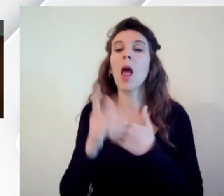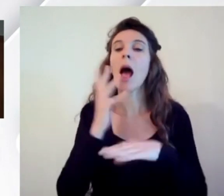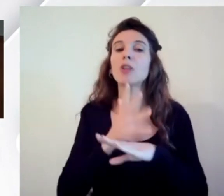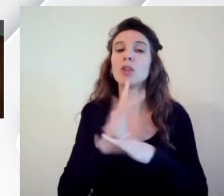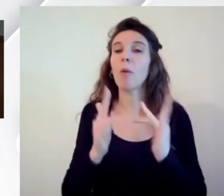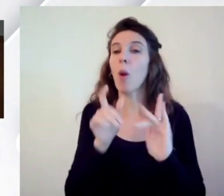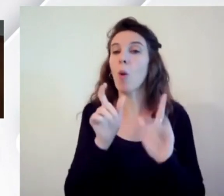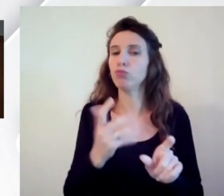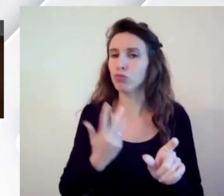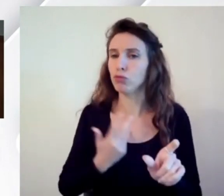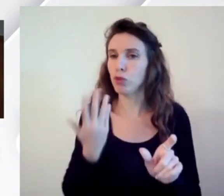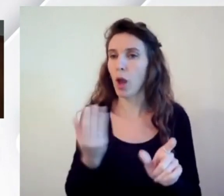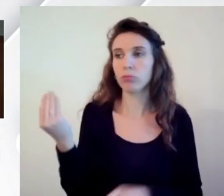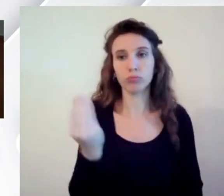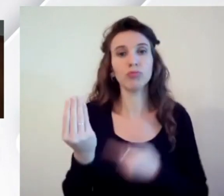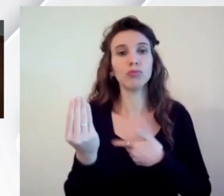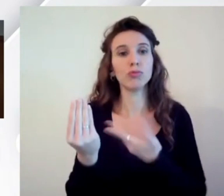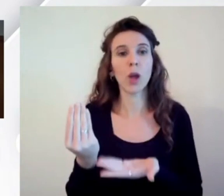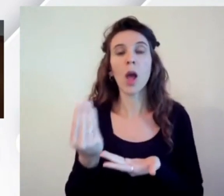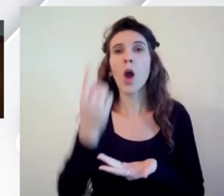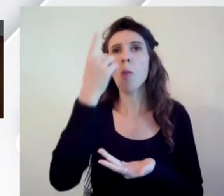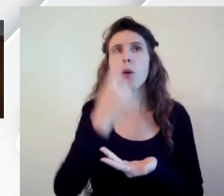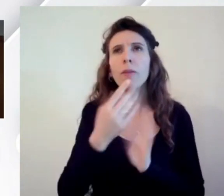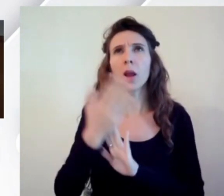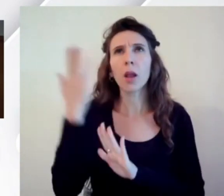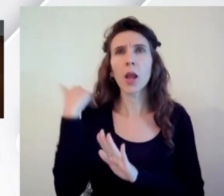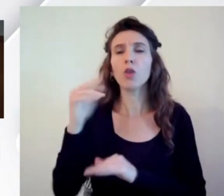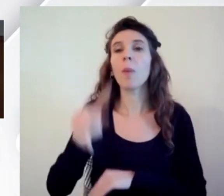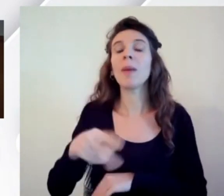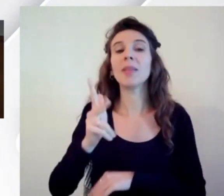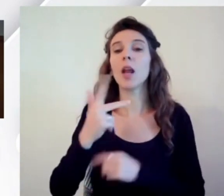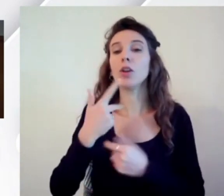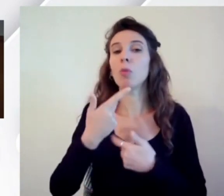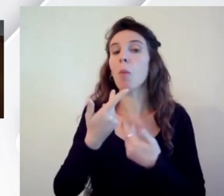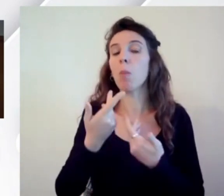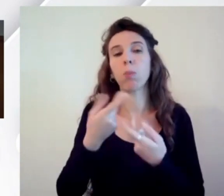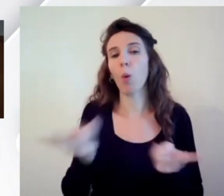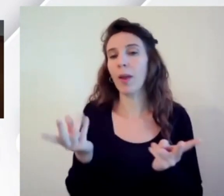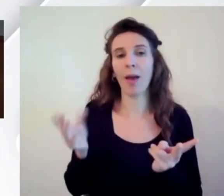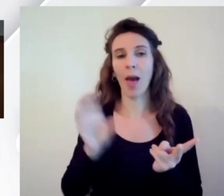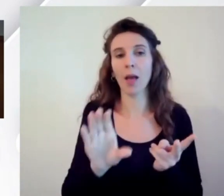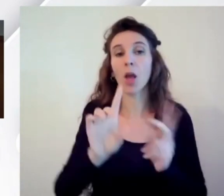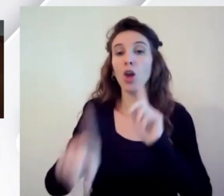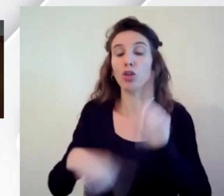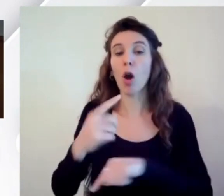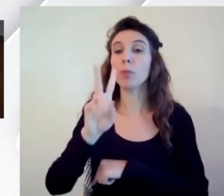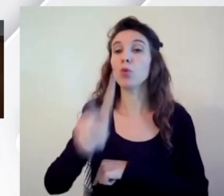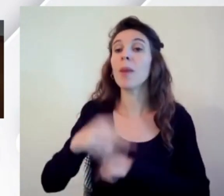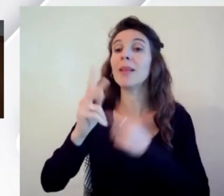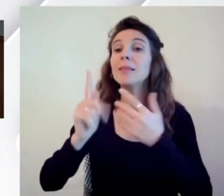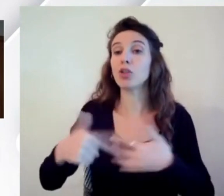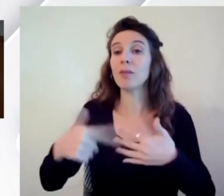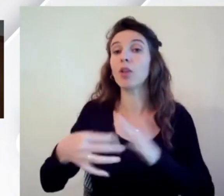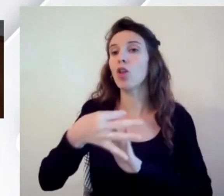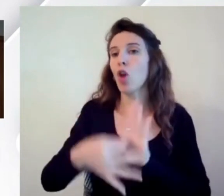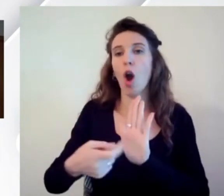noi abbiamo pubblicato questi profili nel 2013 poi sono stati normati nel 2017 la norma adesso